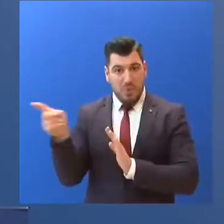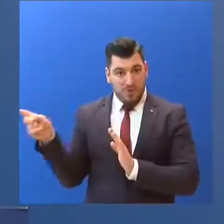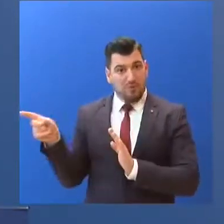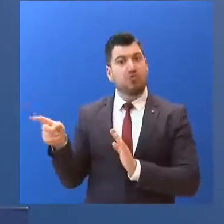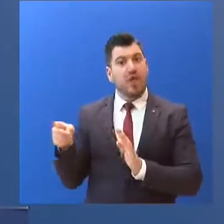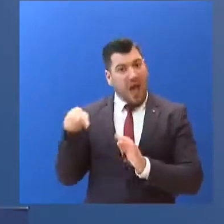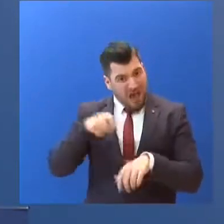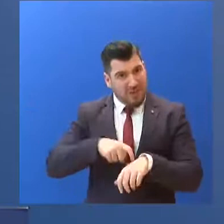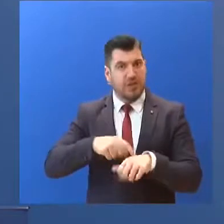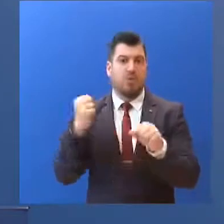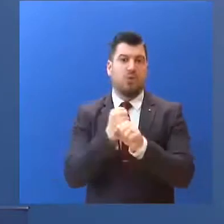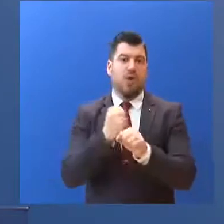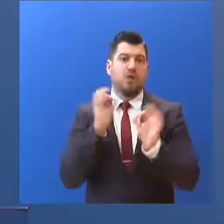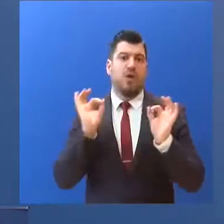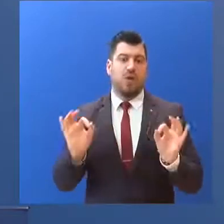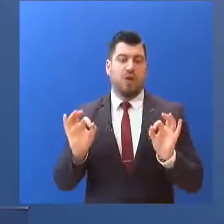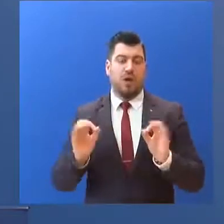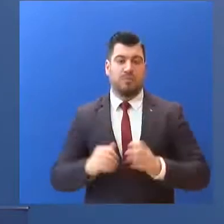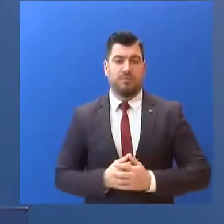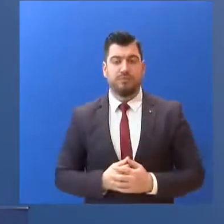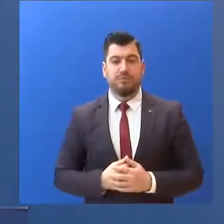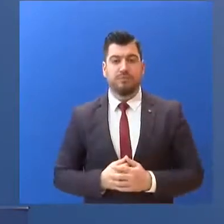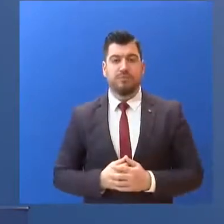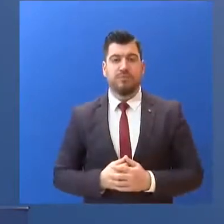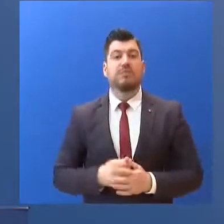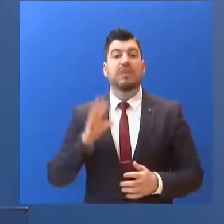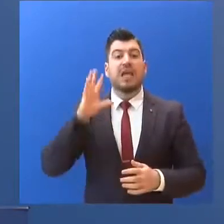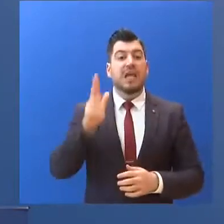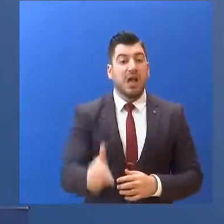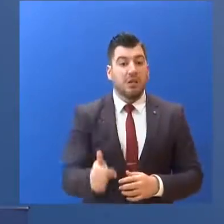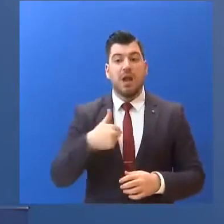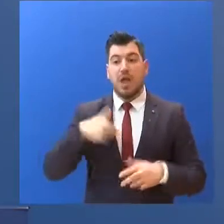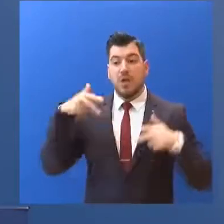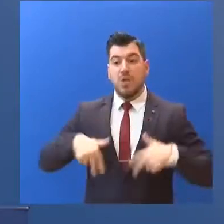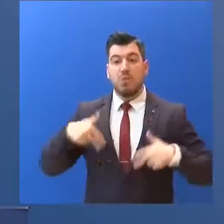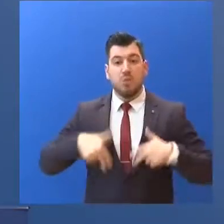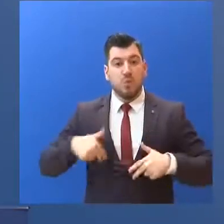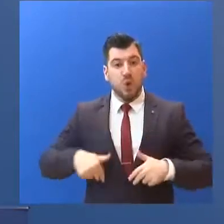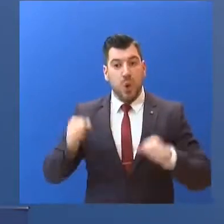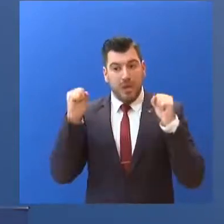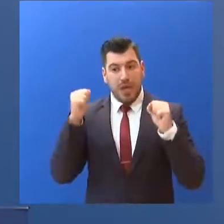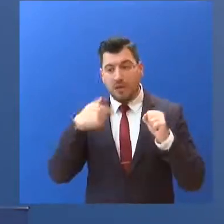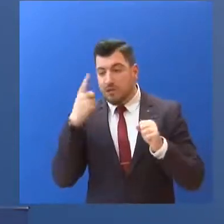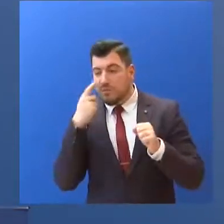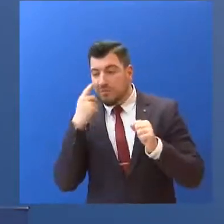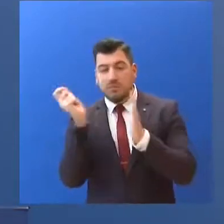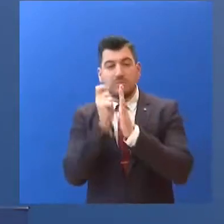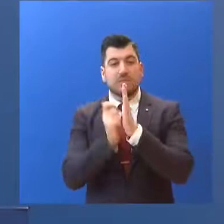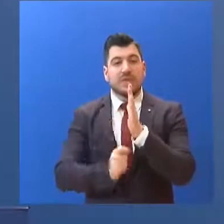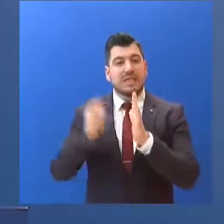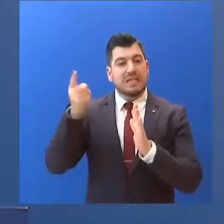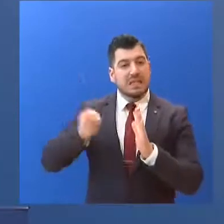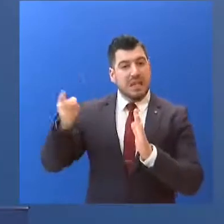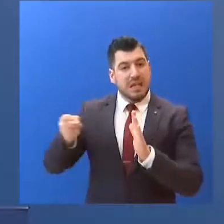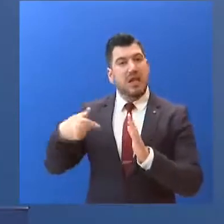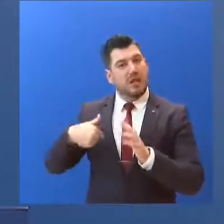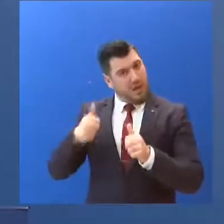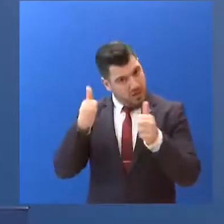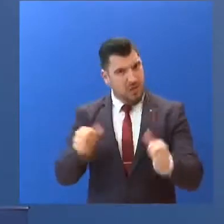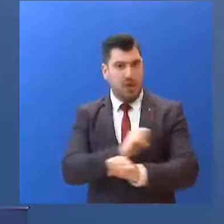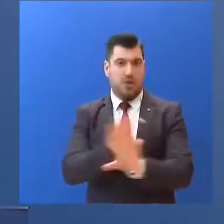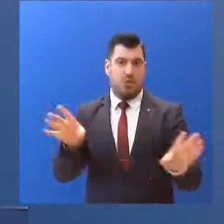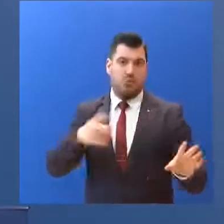έχουν ήδη αναλάβει υπηρεσία. Καθημερινά, το Υπουργείο Υγείας... επικυροποιεί τα στοιχεία αυτά... και θα σας ανακοινώνουμε για την εξέλιξή τους.